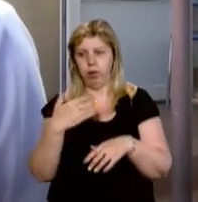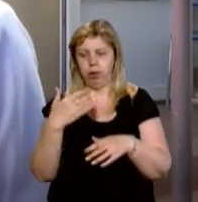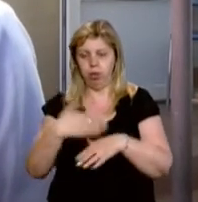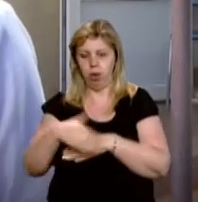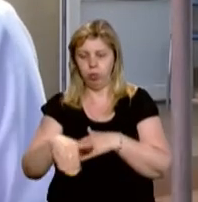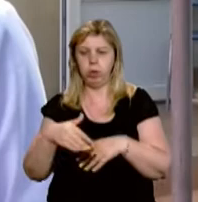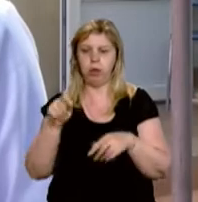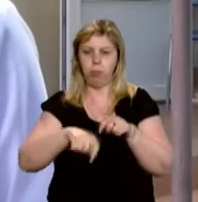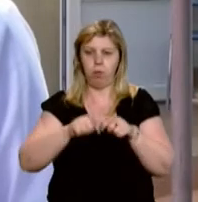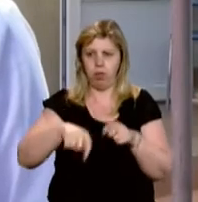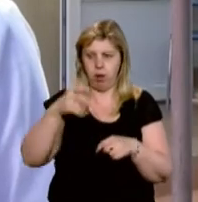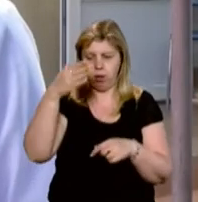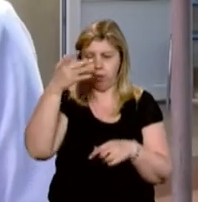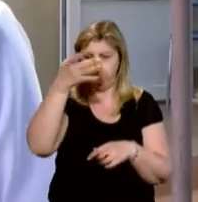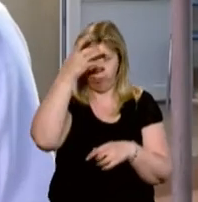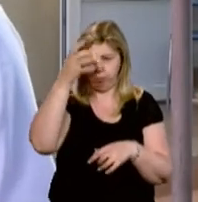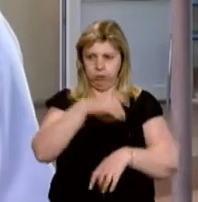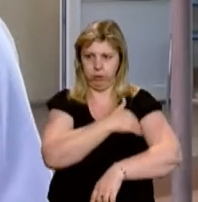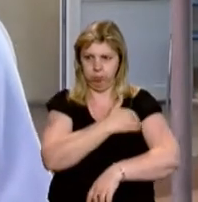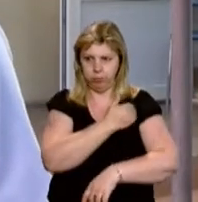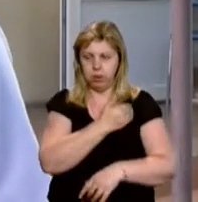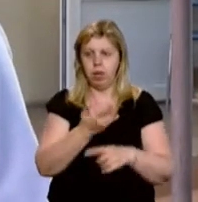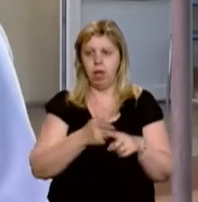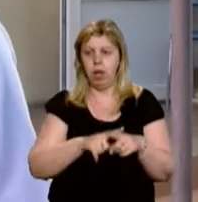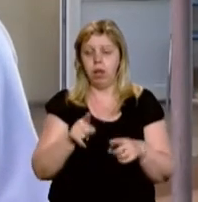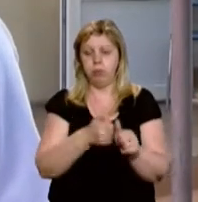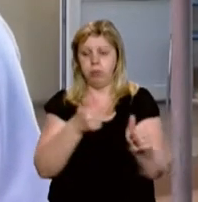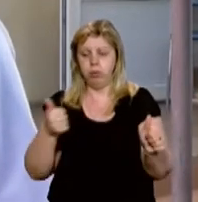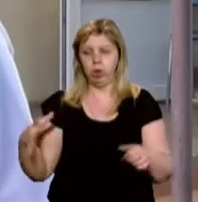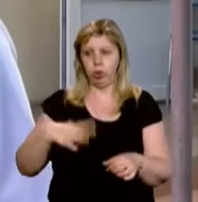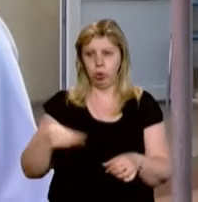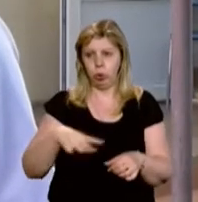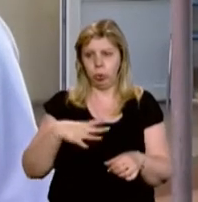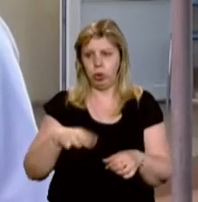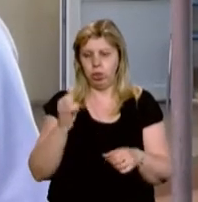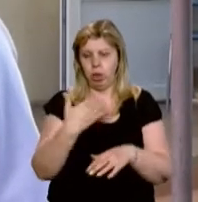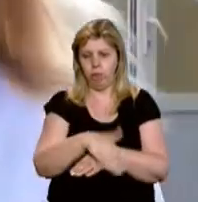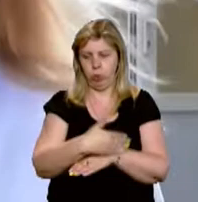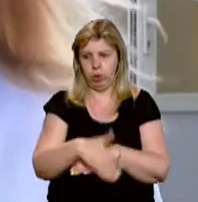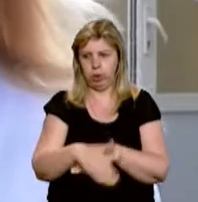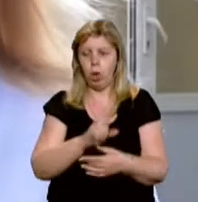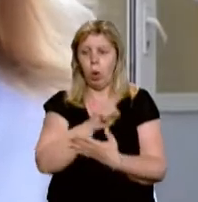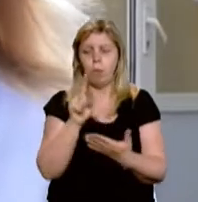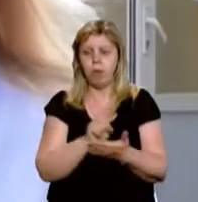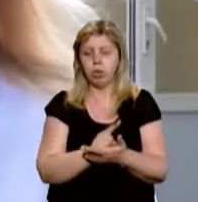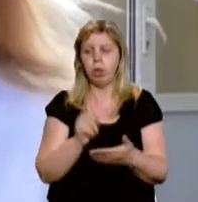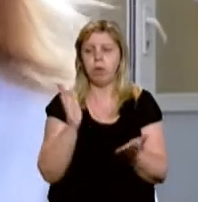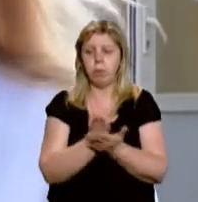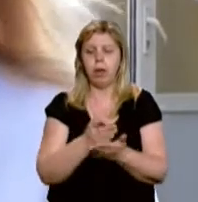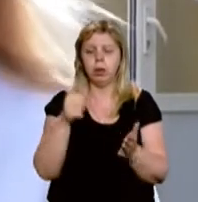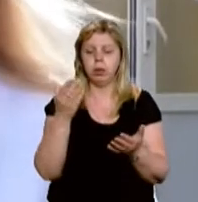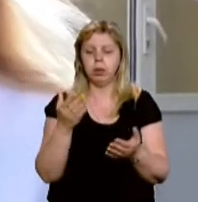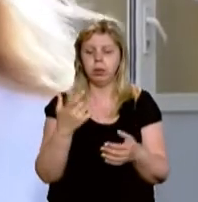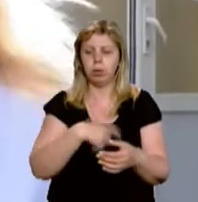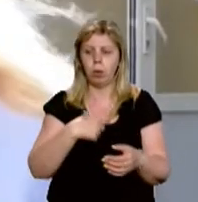термометрія. Всі інші з дотриманням соціальної дистанції очікують на вулиці. Обов'язково мають при